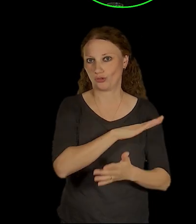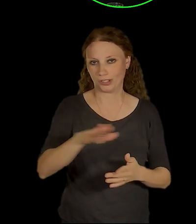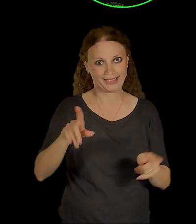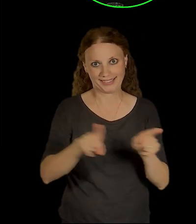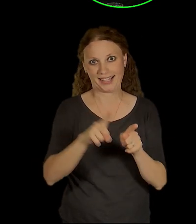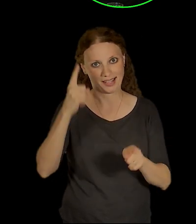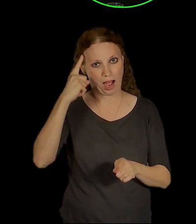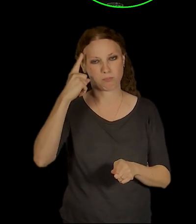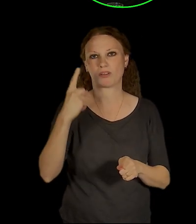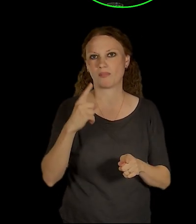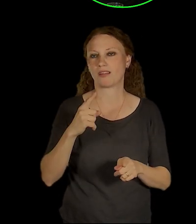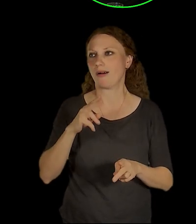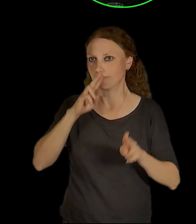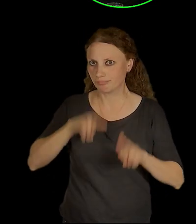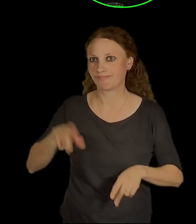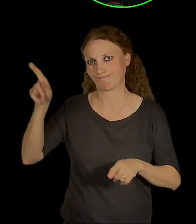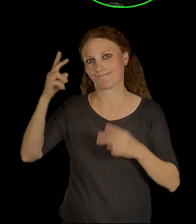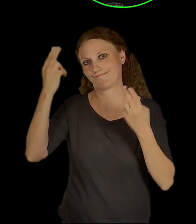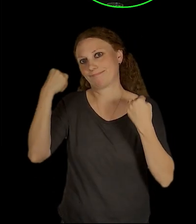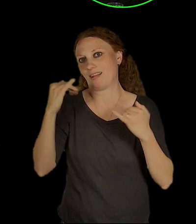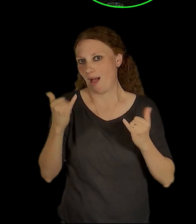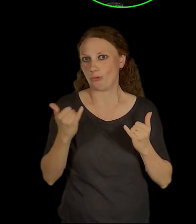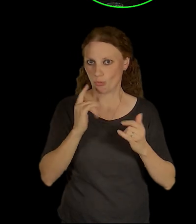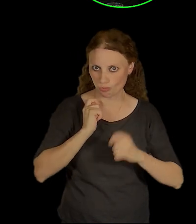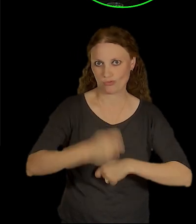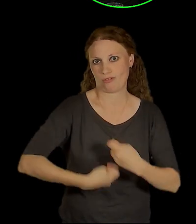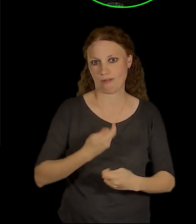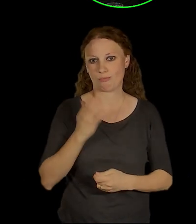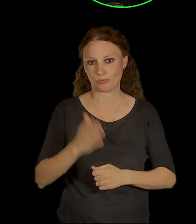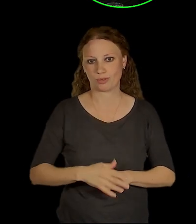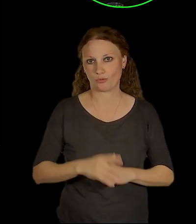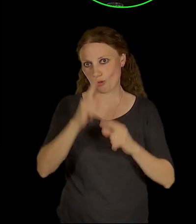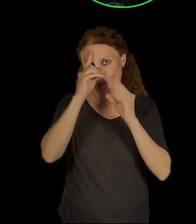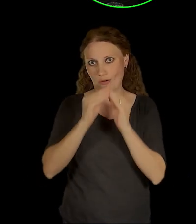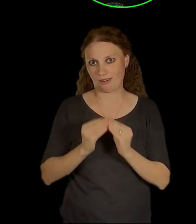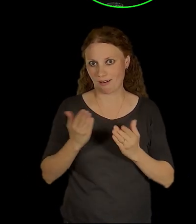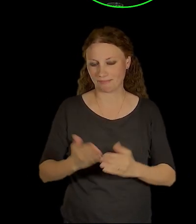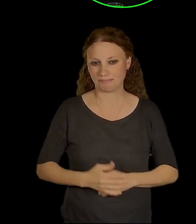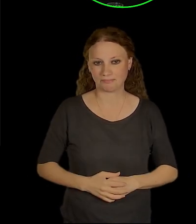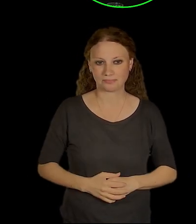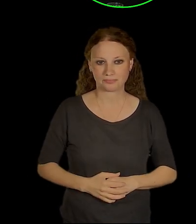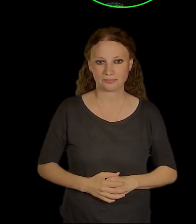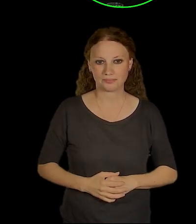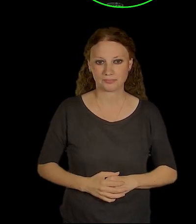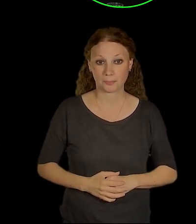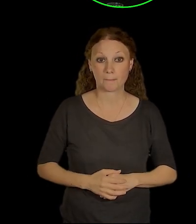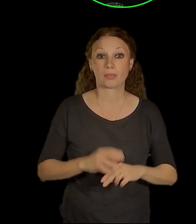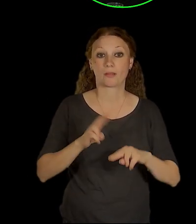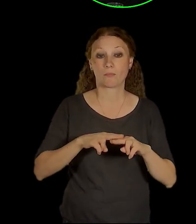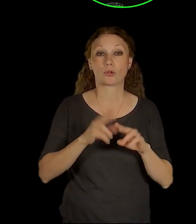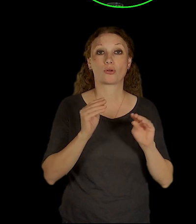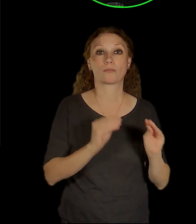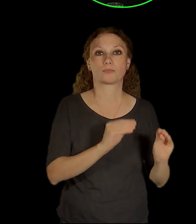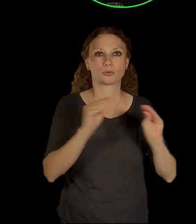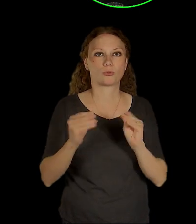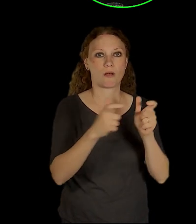Dalším vlastně aspektem, na který jsme poukázali, je, že se chystá přesunutí té železné lávky blíž k terminálu. Byl to